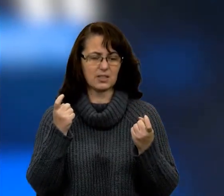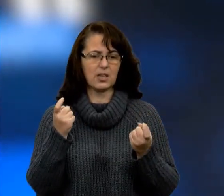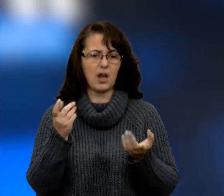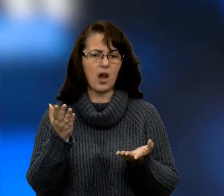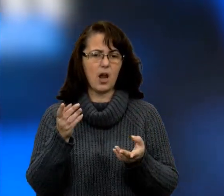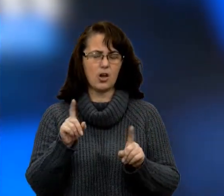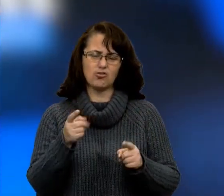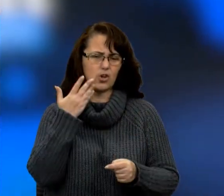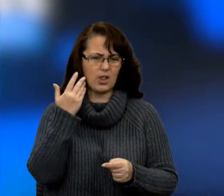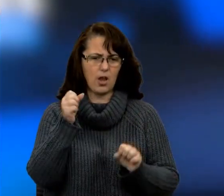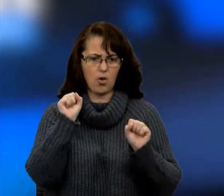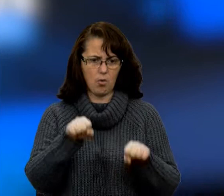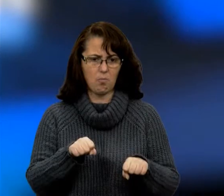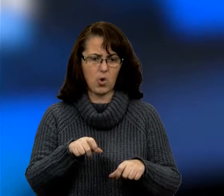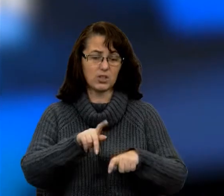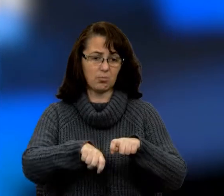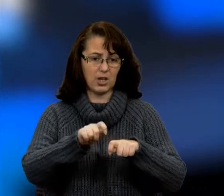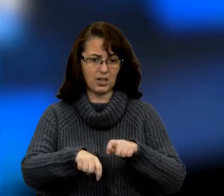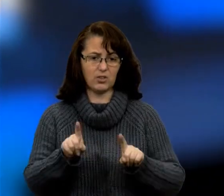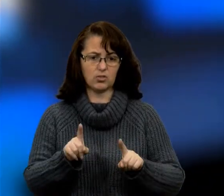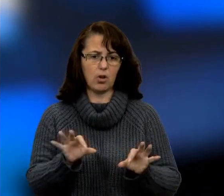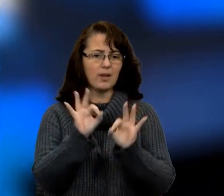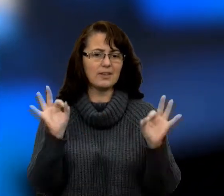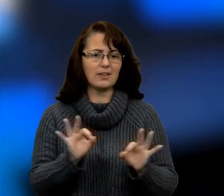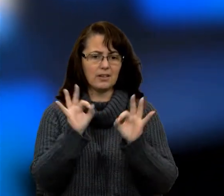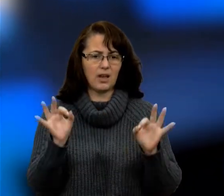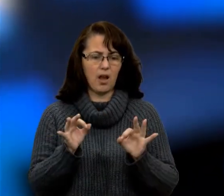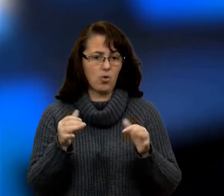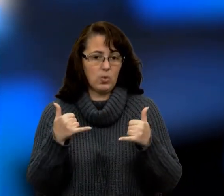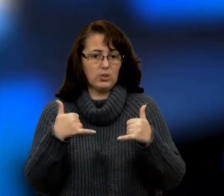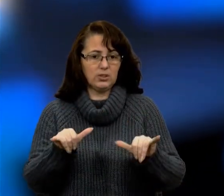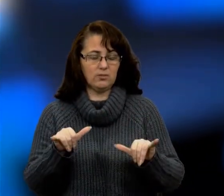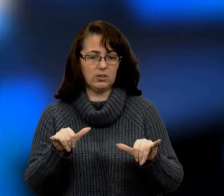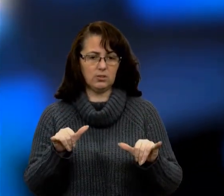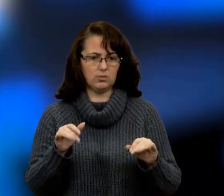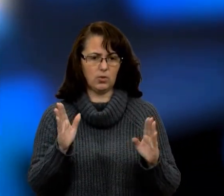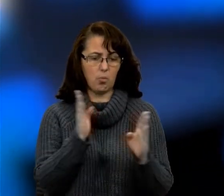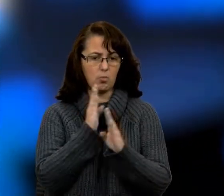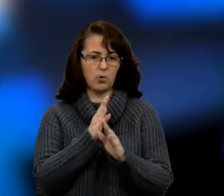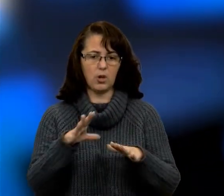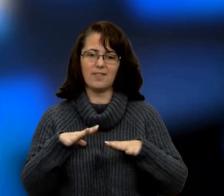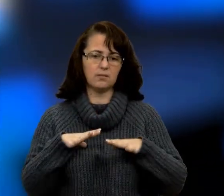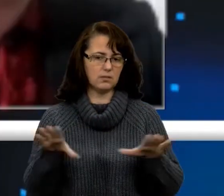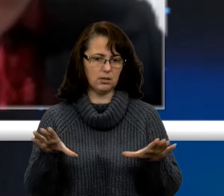легко можна перевірити, що ніякої аномалії, такої аномальної посухи близько.